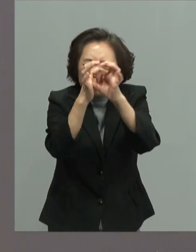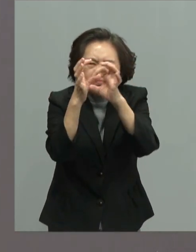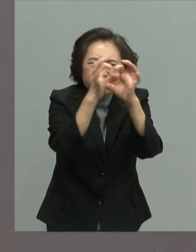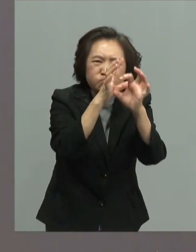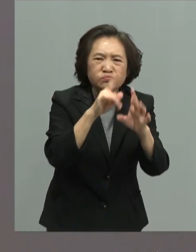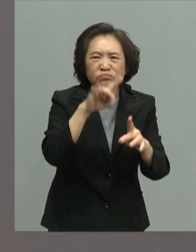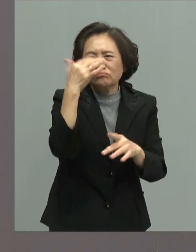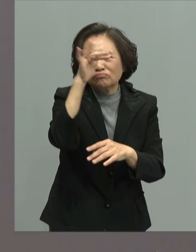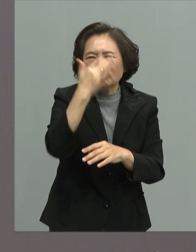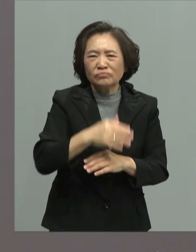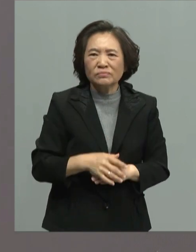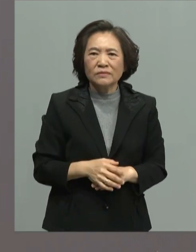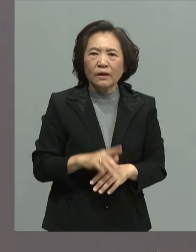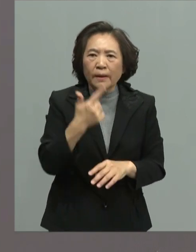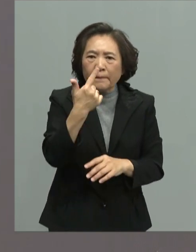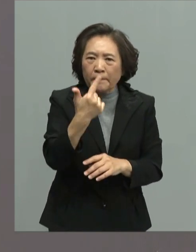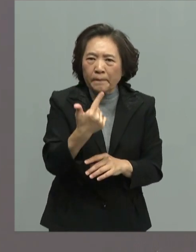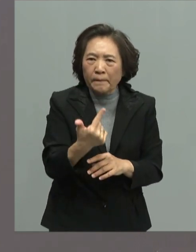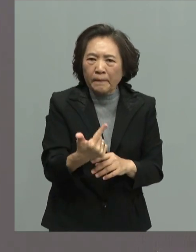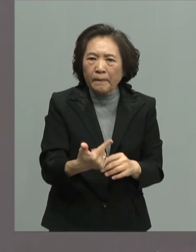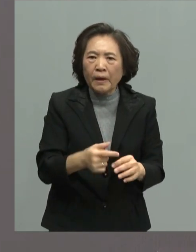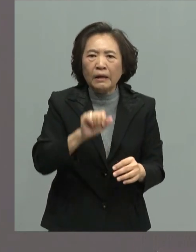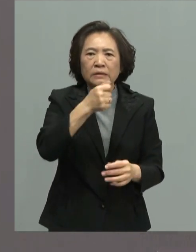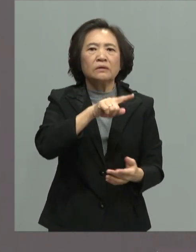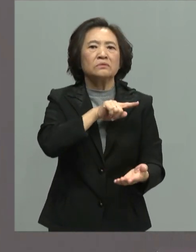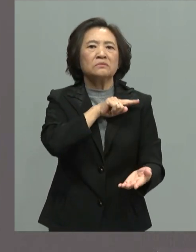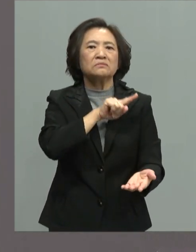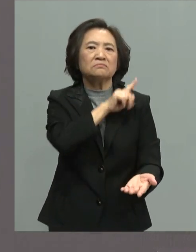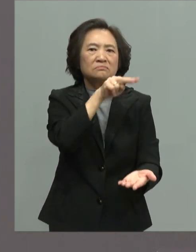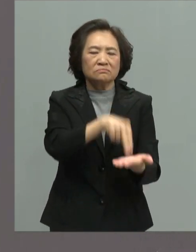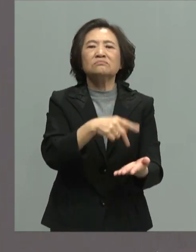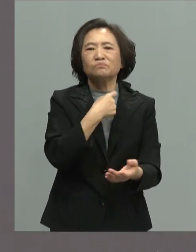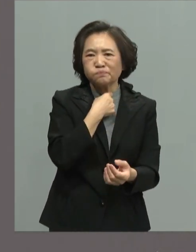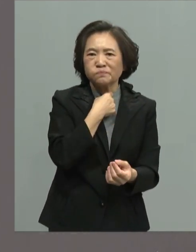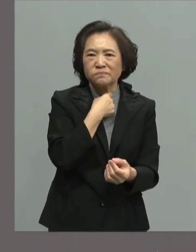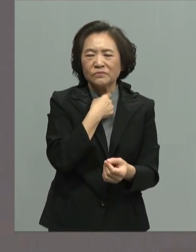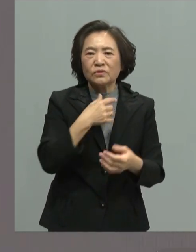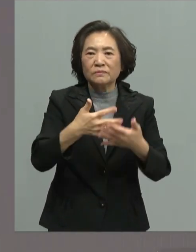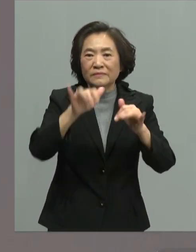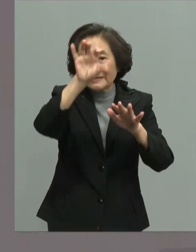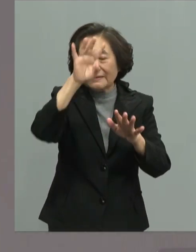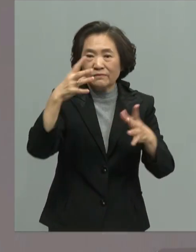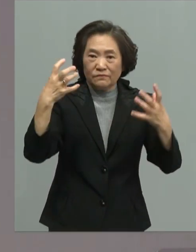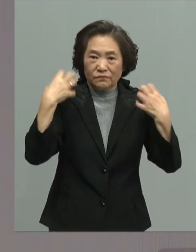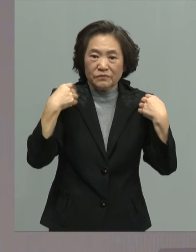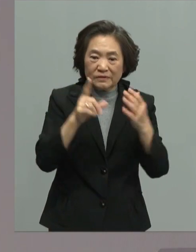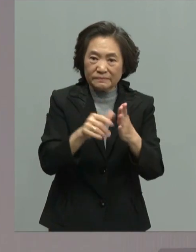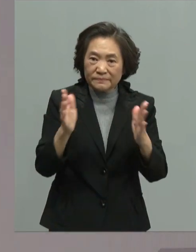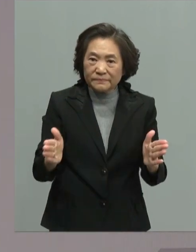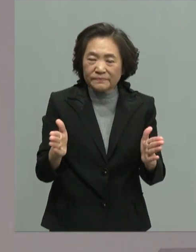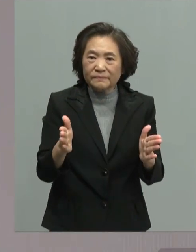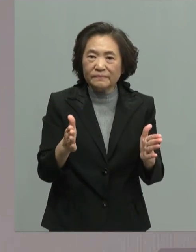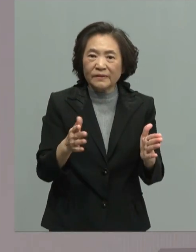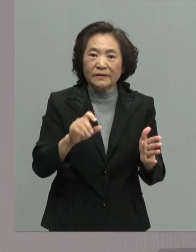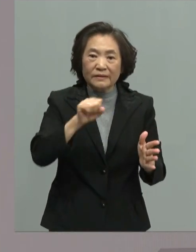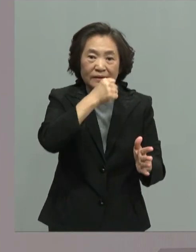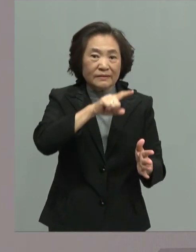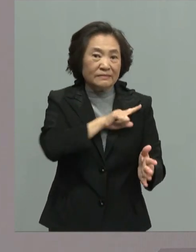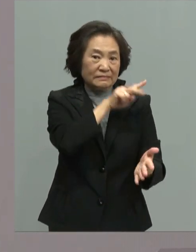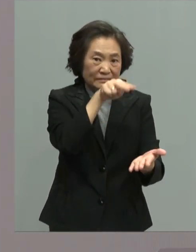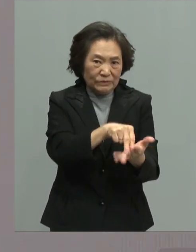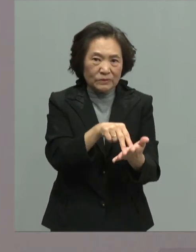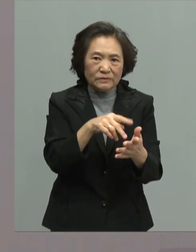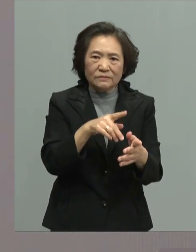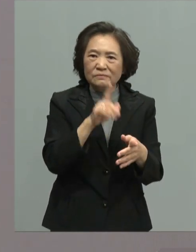会说你是不是一步一步要走上台独所以在民进党接触的中间因为台独的引战